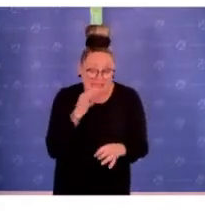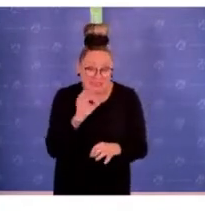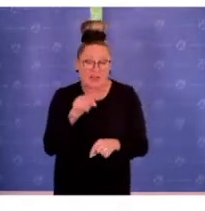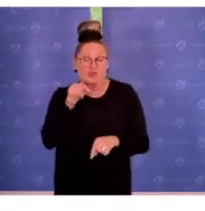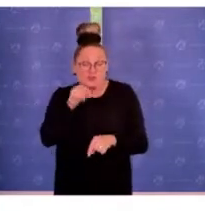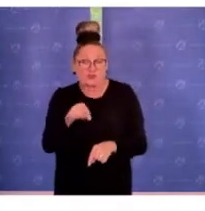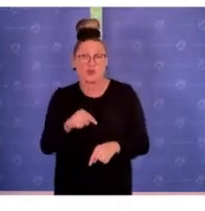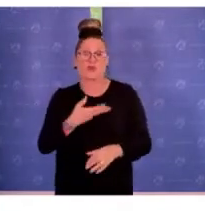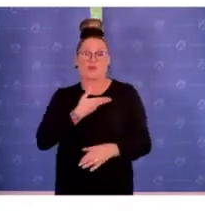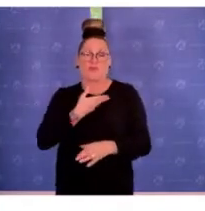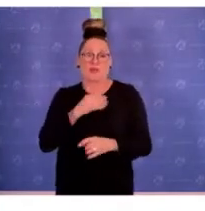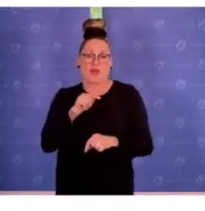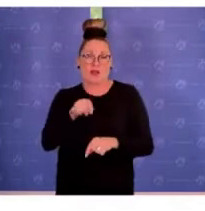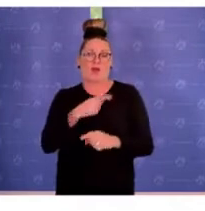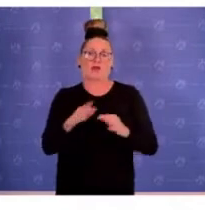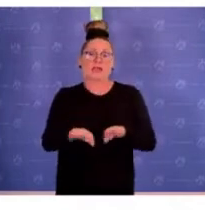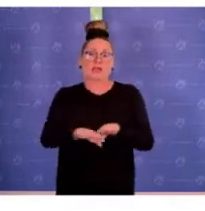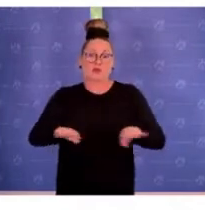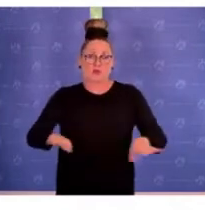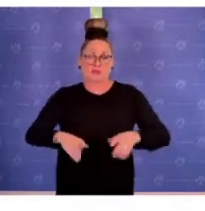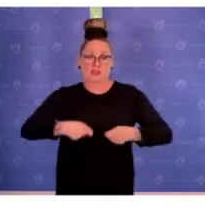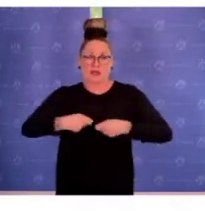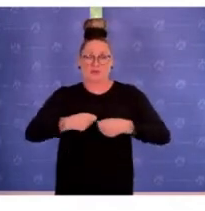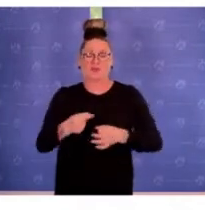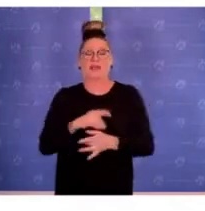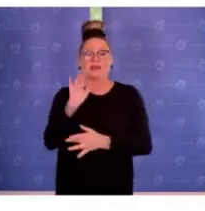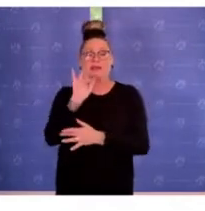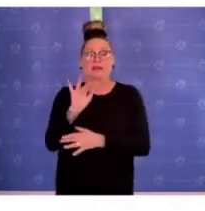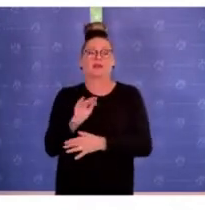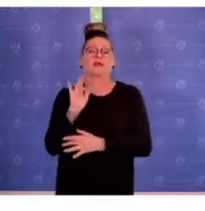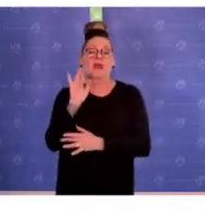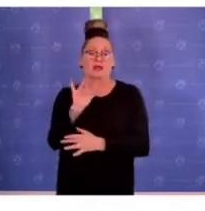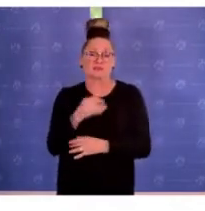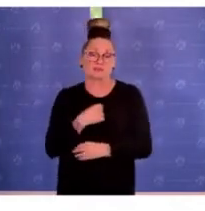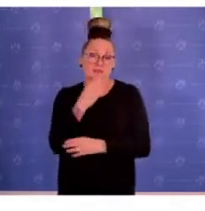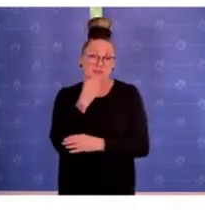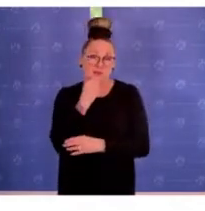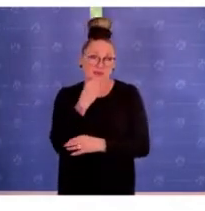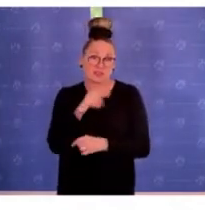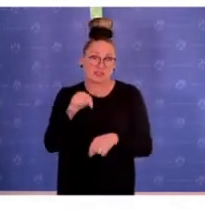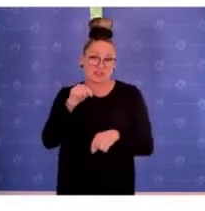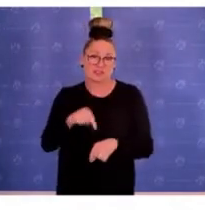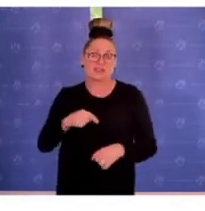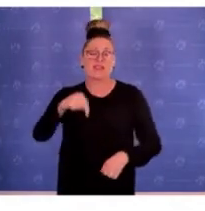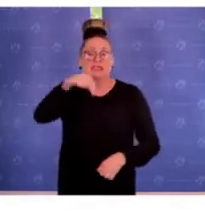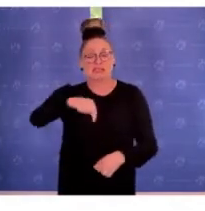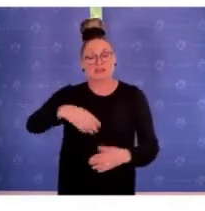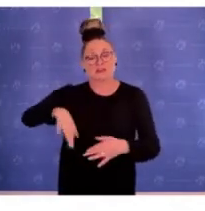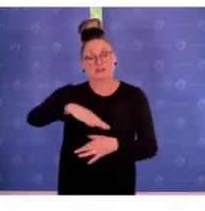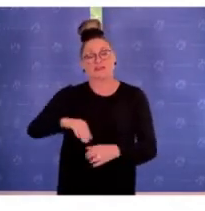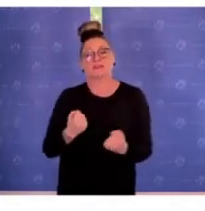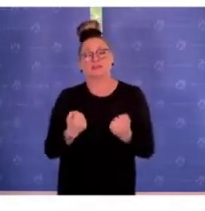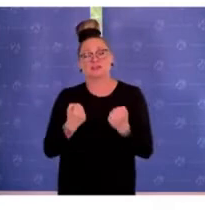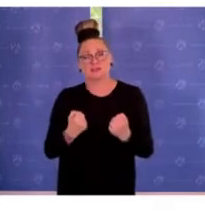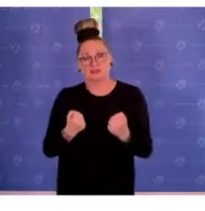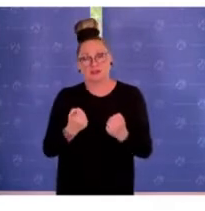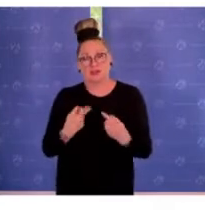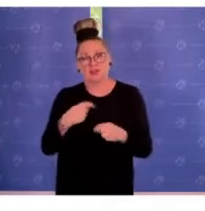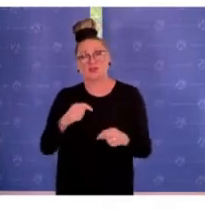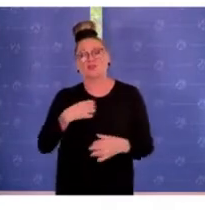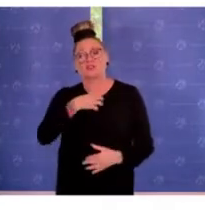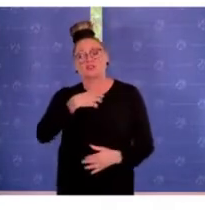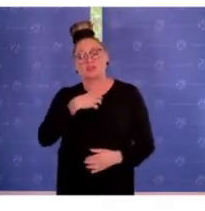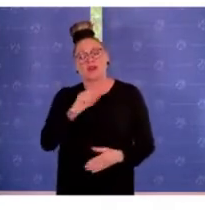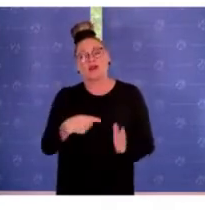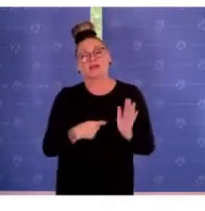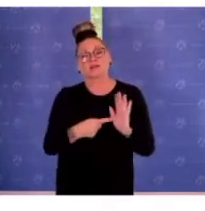wollen, nämlich die Grundlagen des Handelns gegen Antisemitismus an den Stellen der inneren Sicherheit und der Justiz präsent zu machen, wo sie